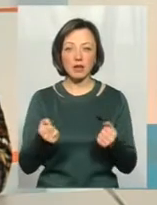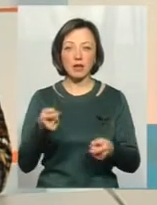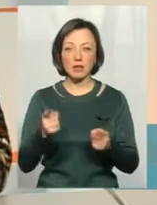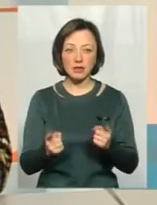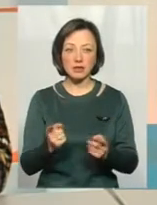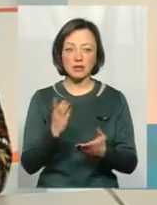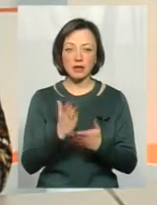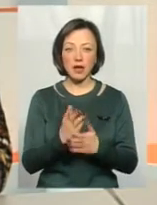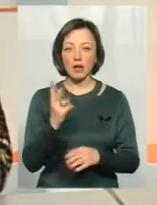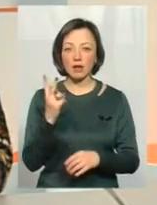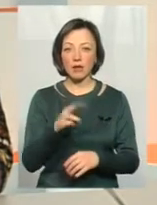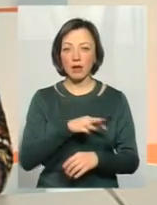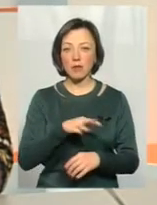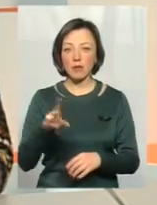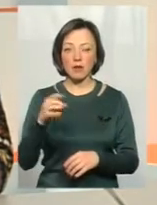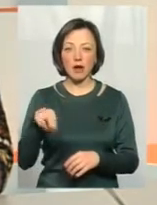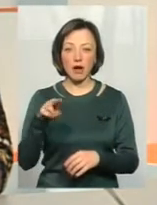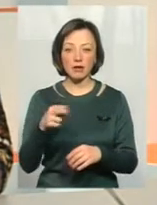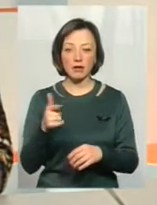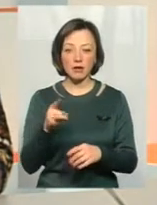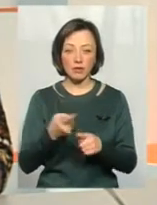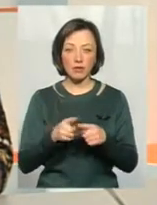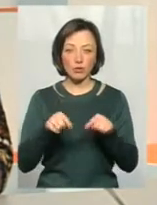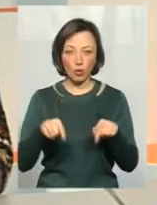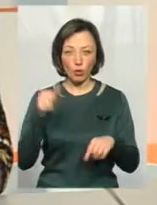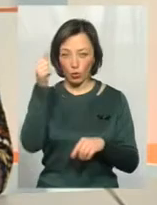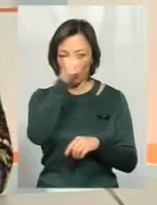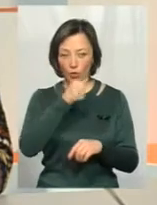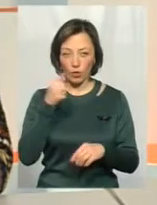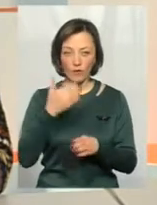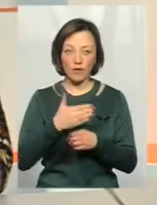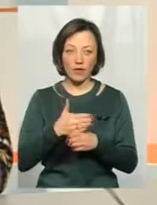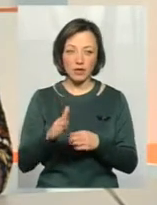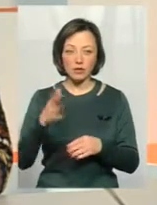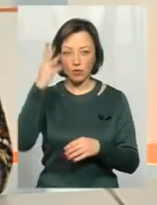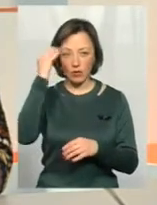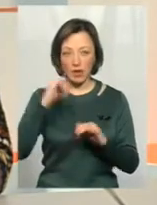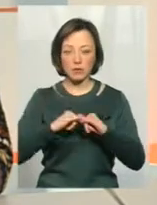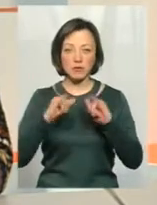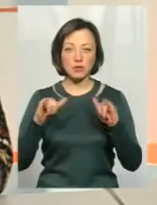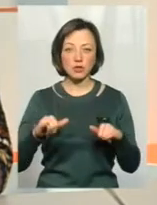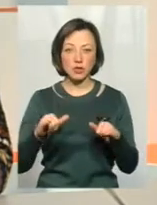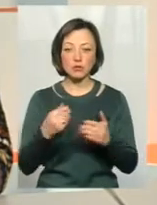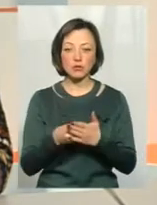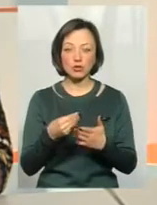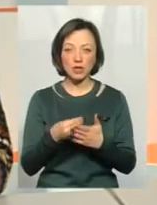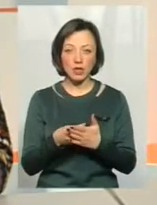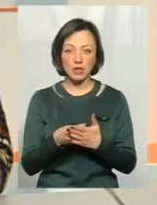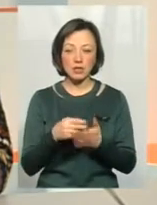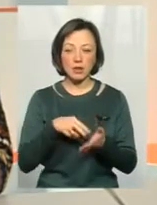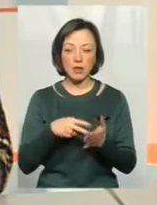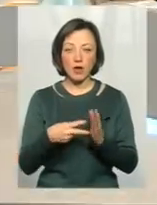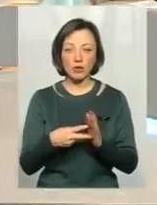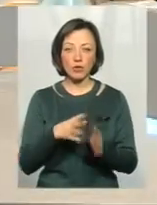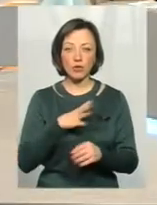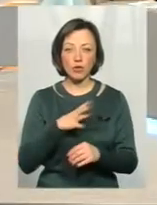мільярди гривень виділено цього року і виділено за урахуванням збільшення, тому що в бюджеті заплановано